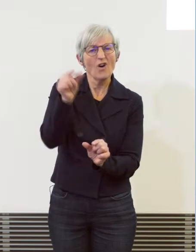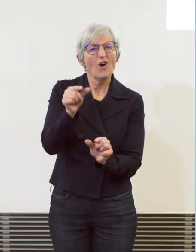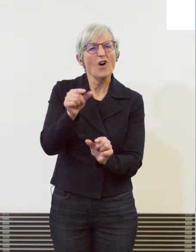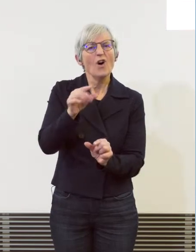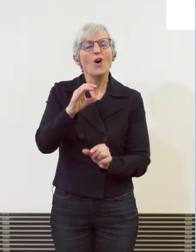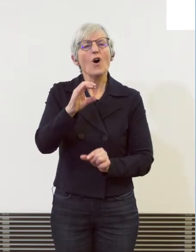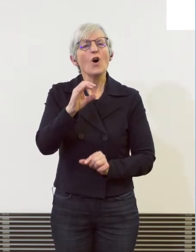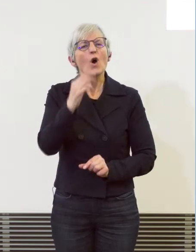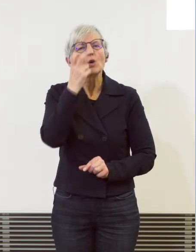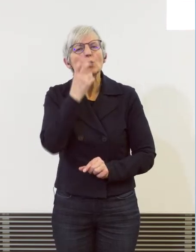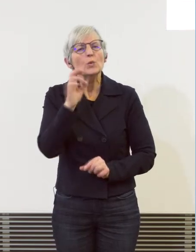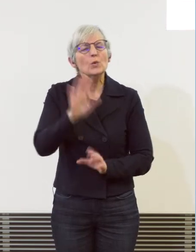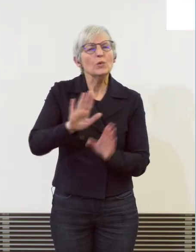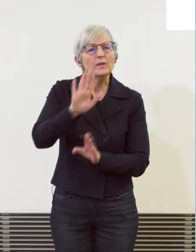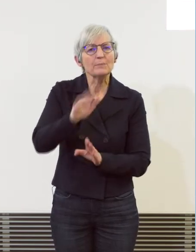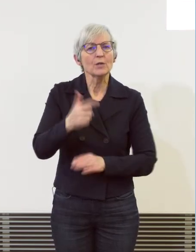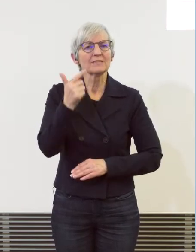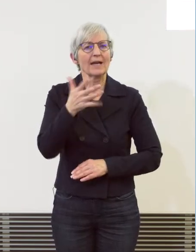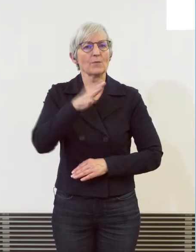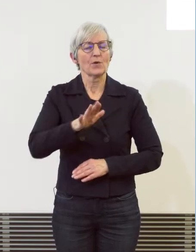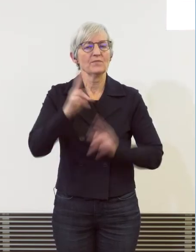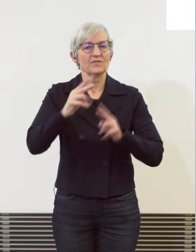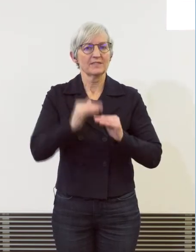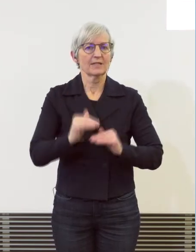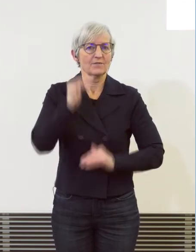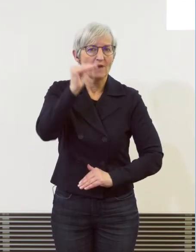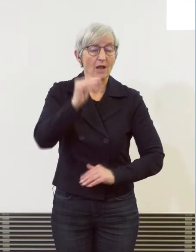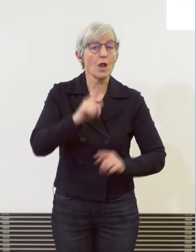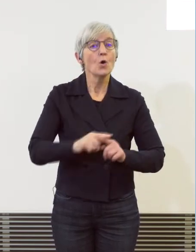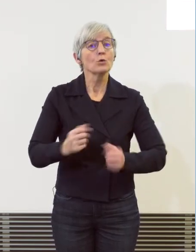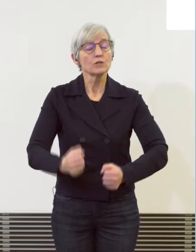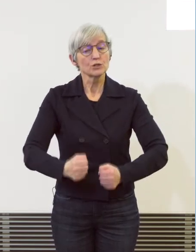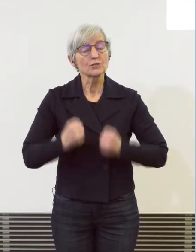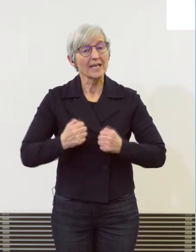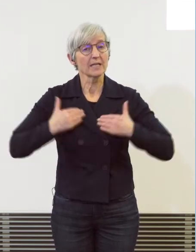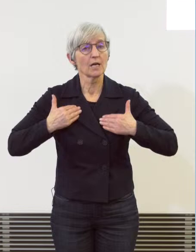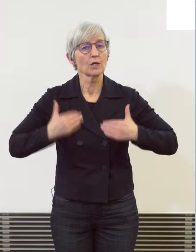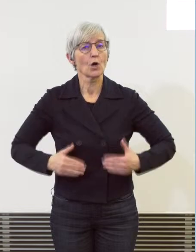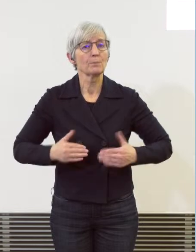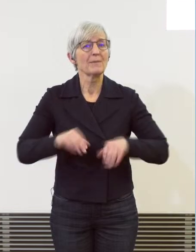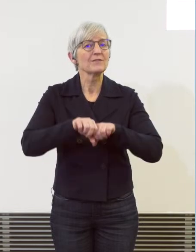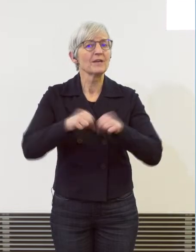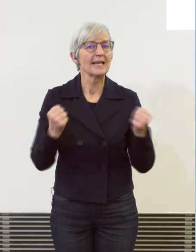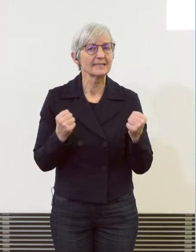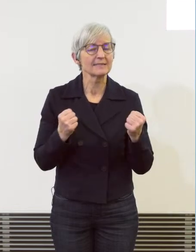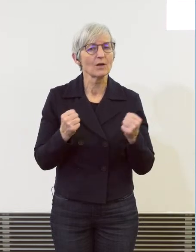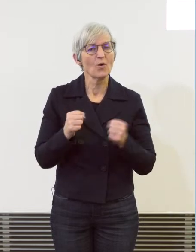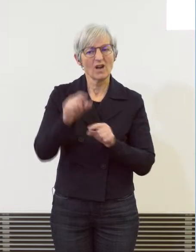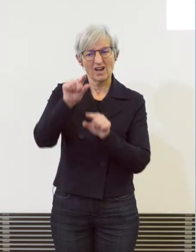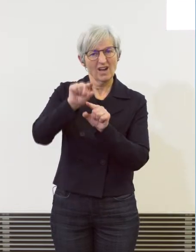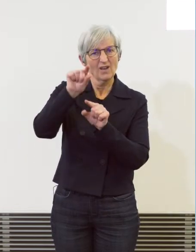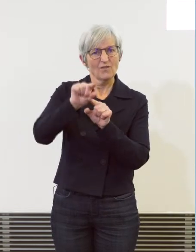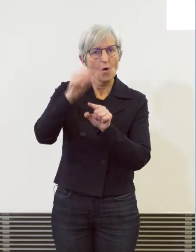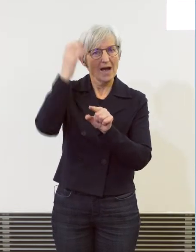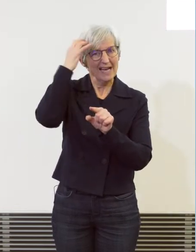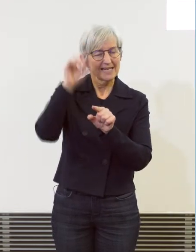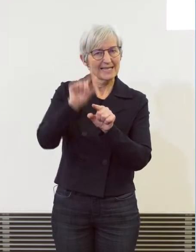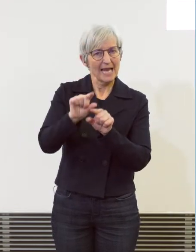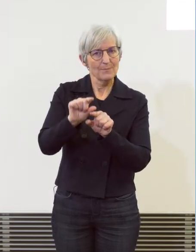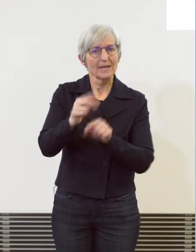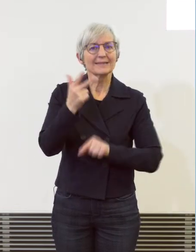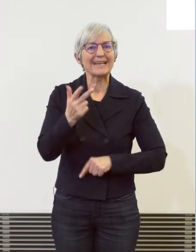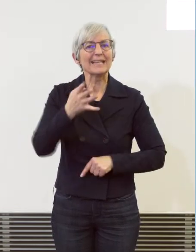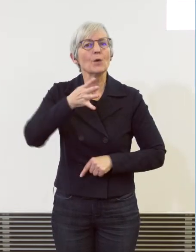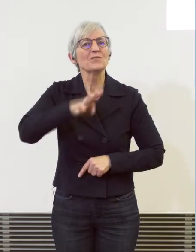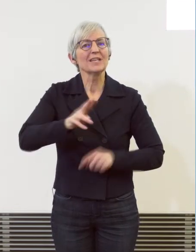52 V und bei den schweren Körperverletzungen in der Grafik gelb dargestellt zu einer Zunahme von 43 V